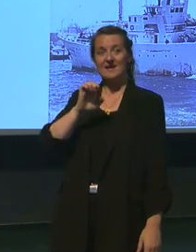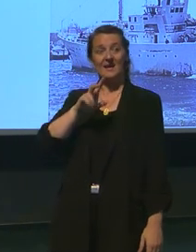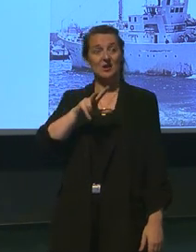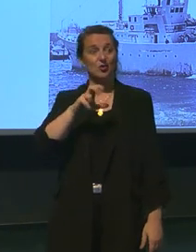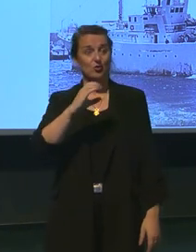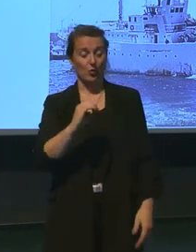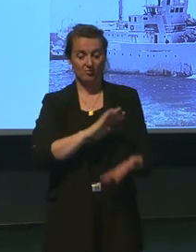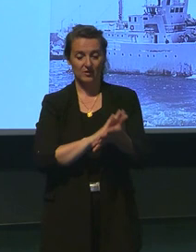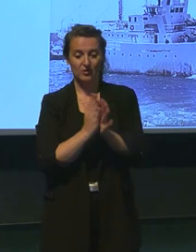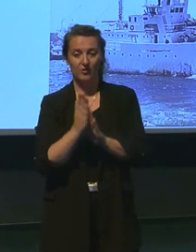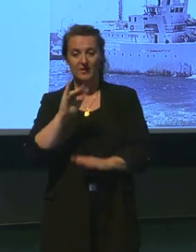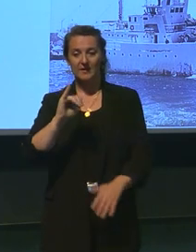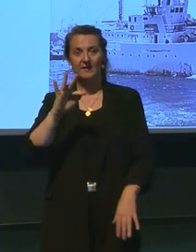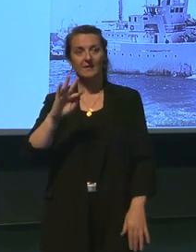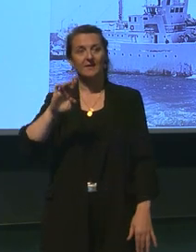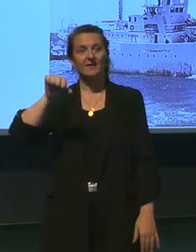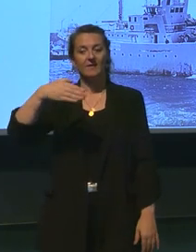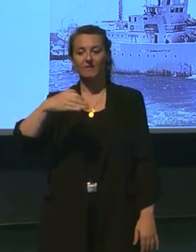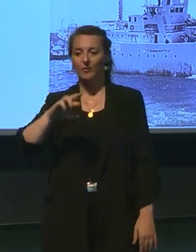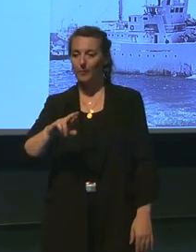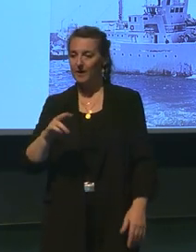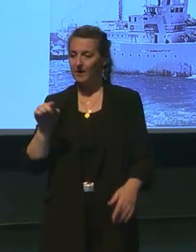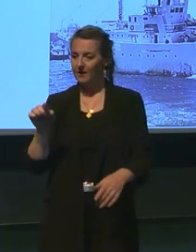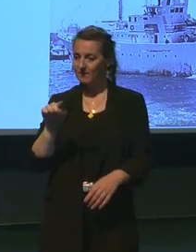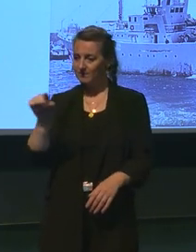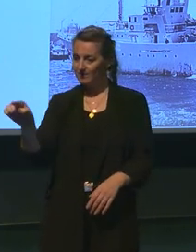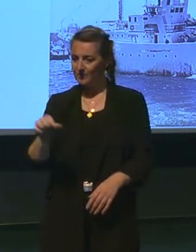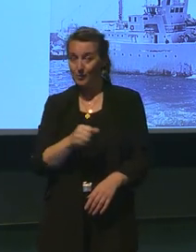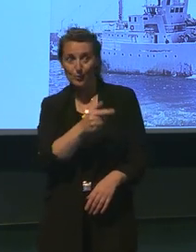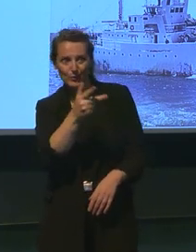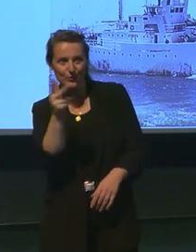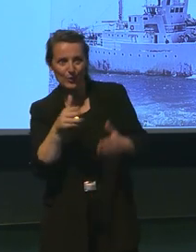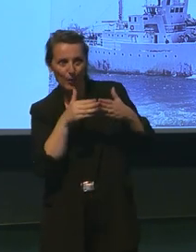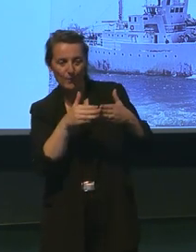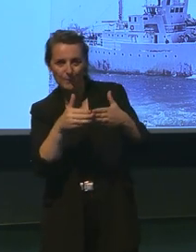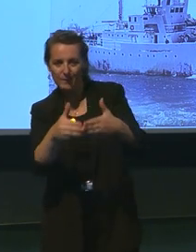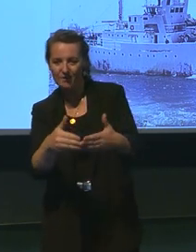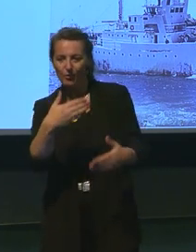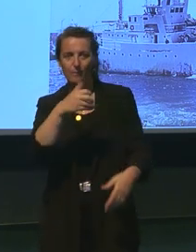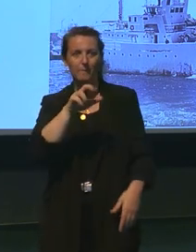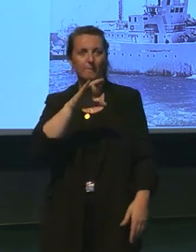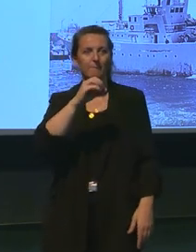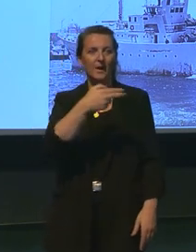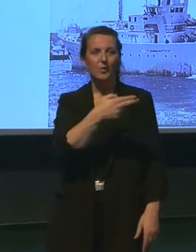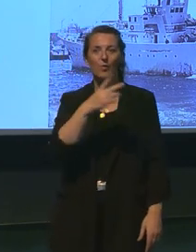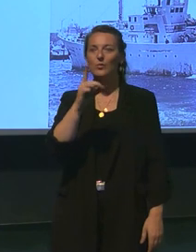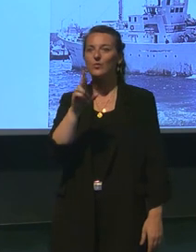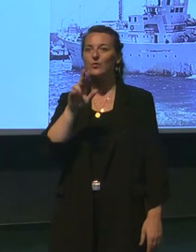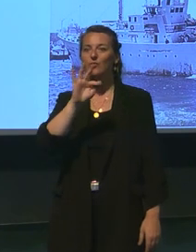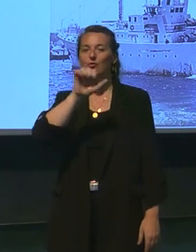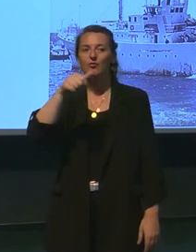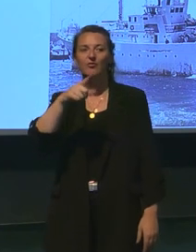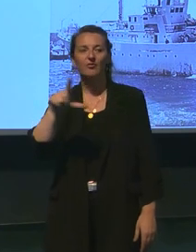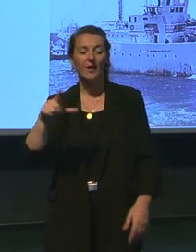sûr, alors, l'Orstom, qui est le milliardé, et finalement, le Marianne Frale, également, sur un navire américain,